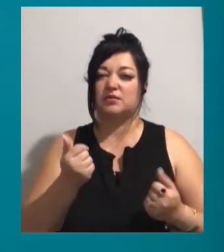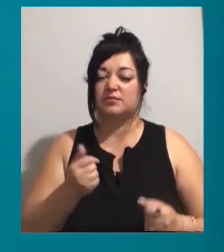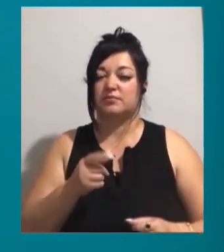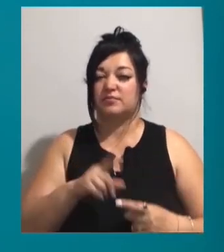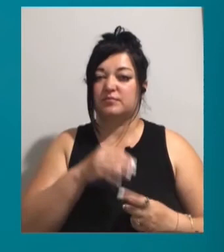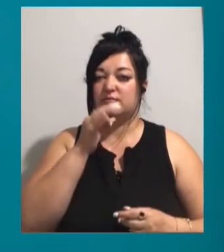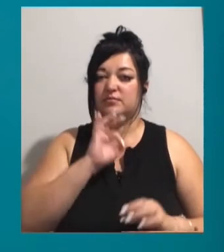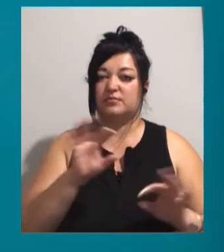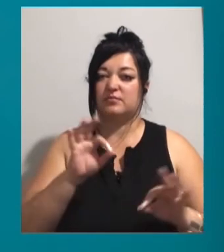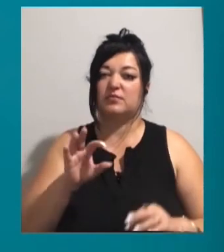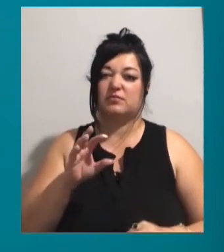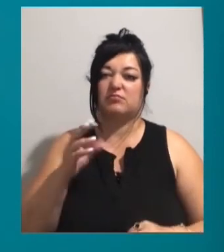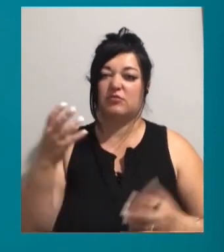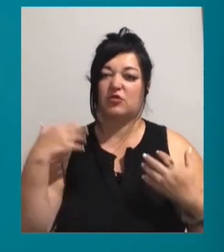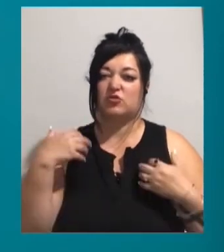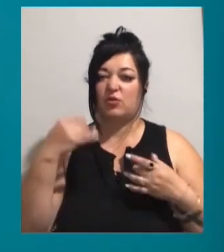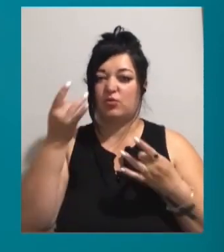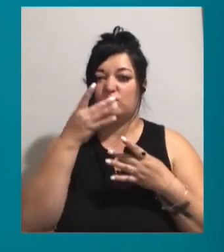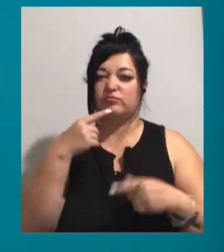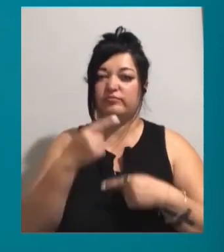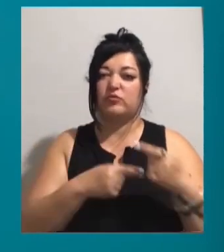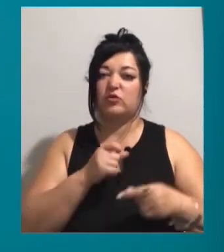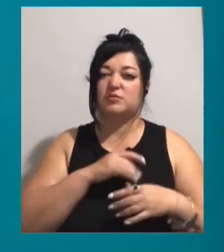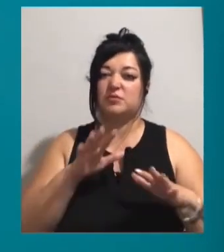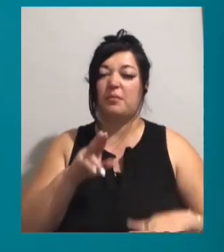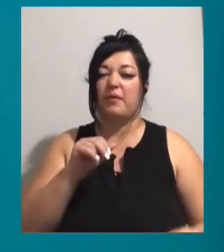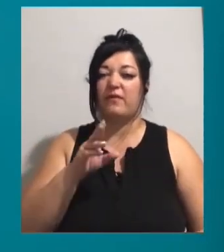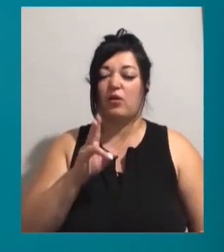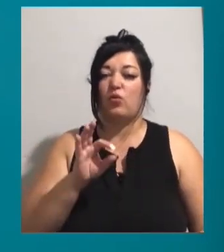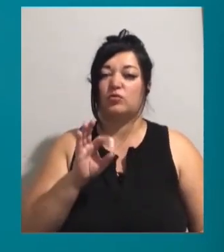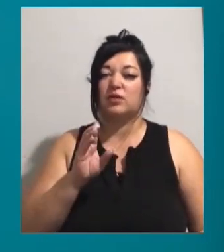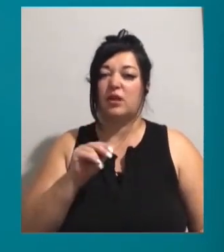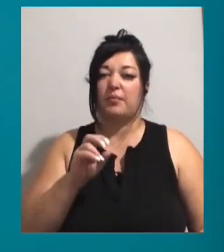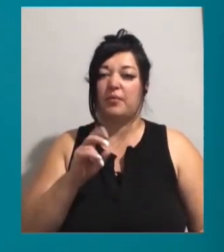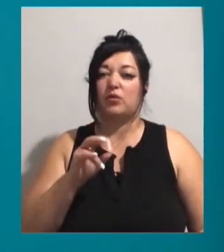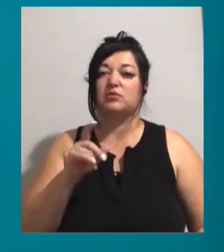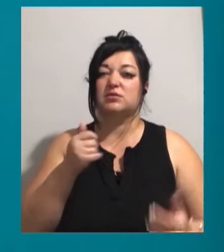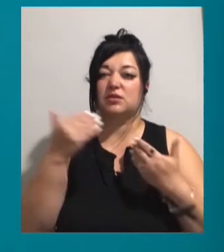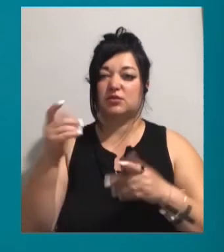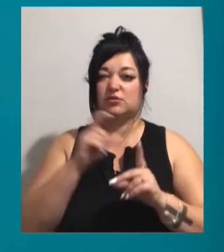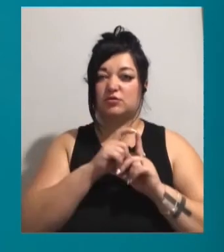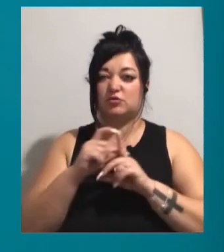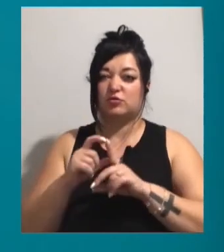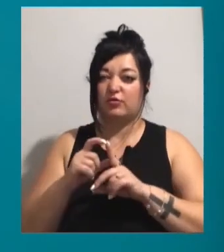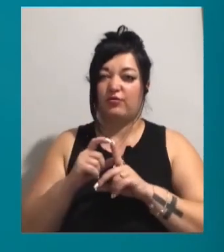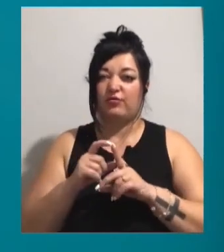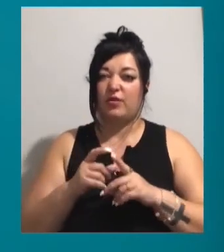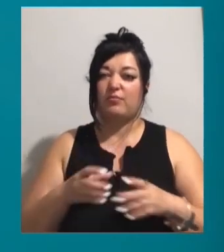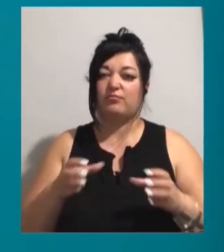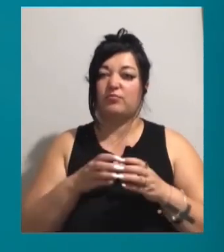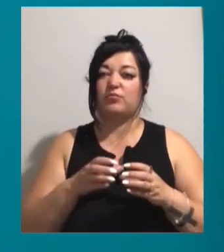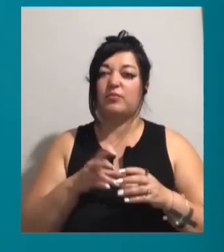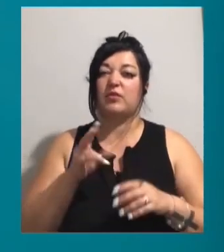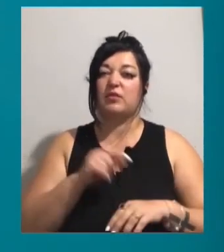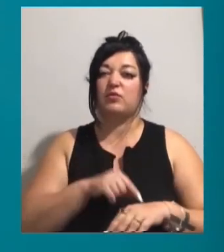питань охорони об'єктів культурної спадщини Одеської міськради Павло Остапенко. З його словами, бо у подальшому скульптурну групу не руйнували, на неї